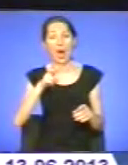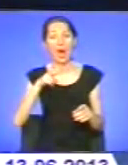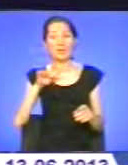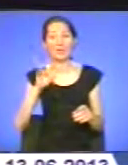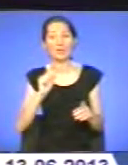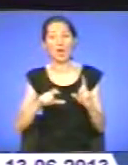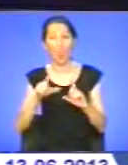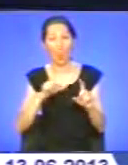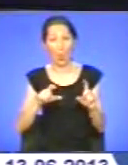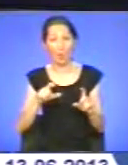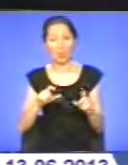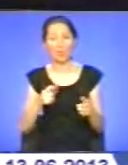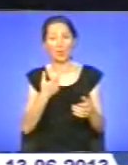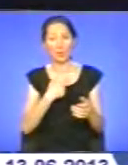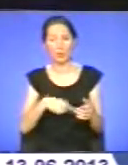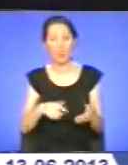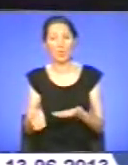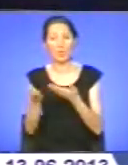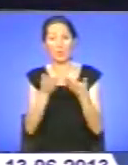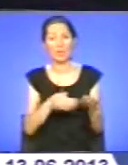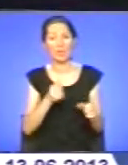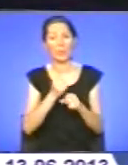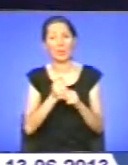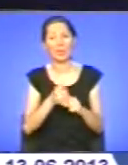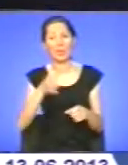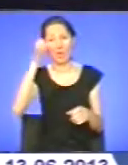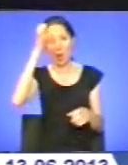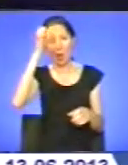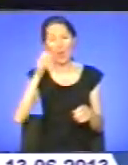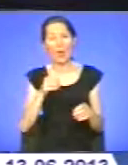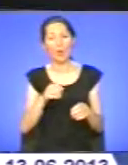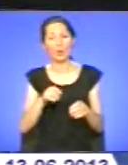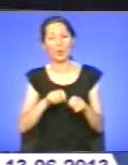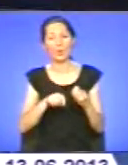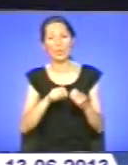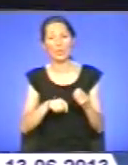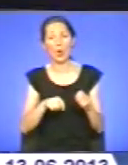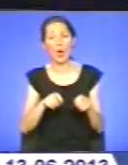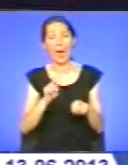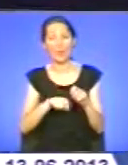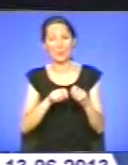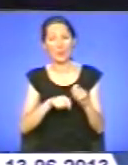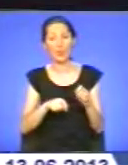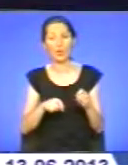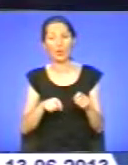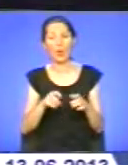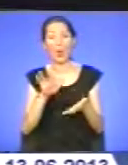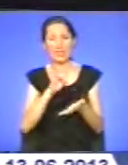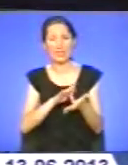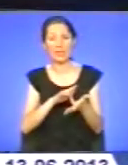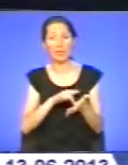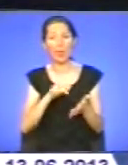Чорновола до себе в гостину запросили працівники науково-дослідного експертно-криміналістичного центру при УМВС України